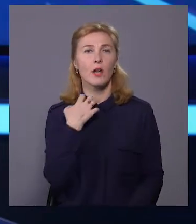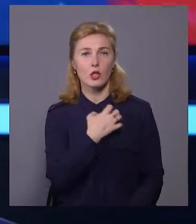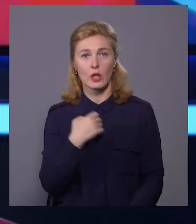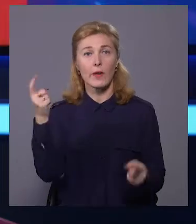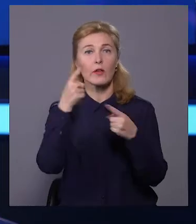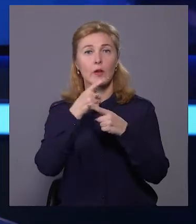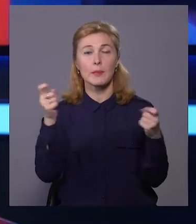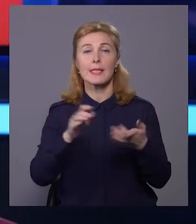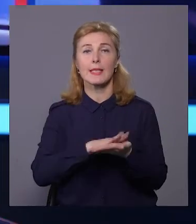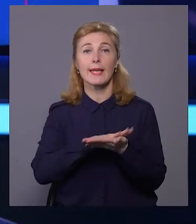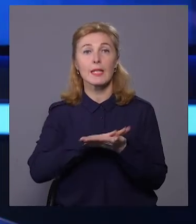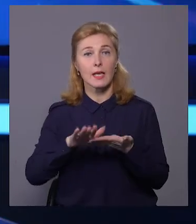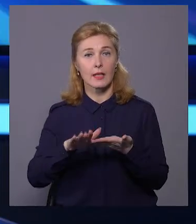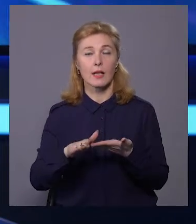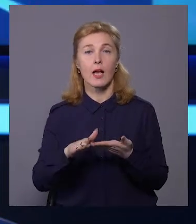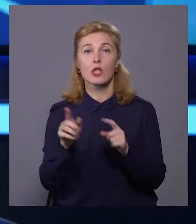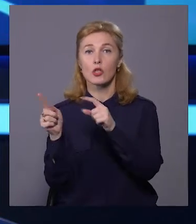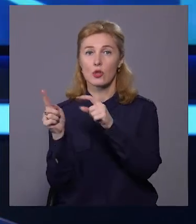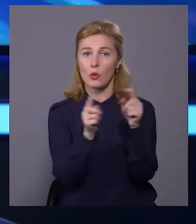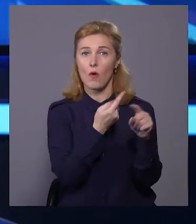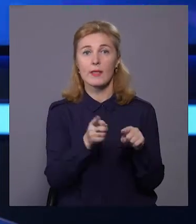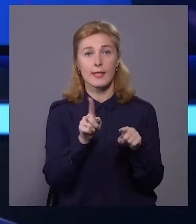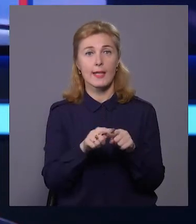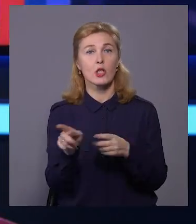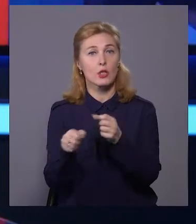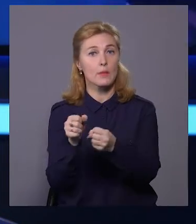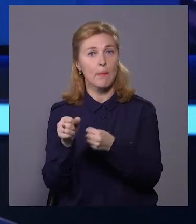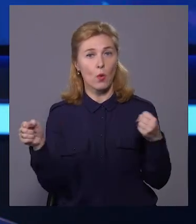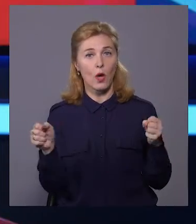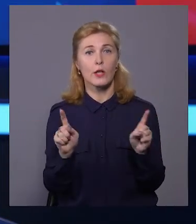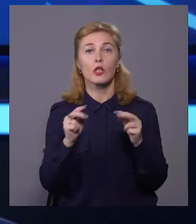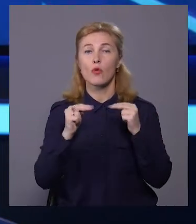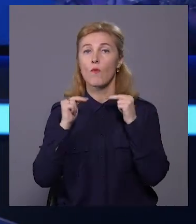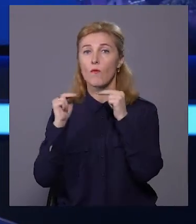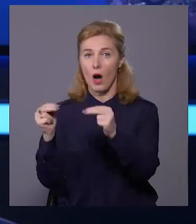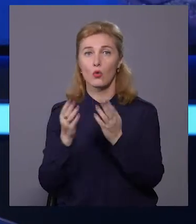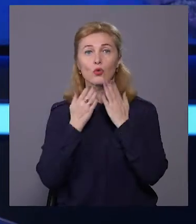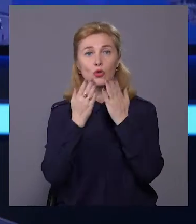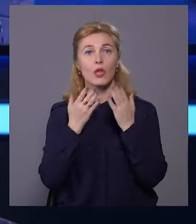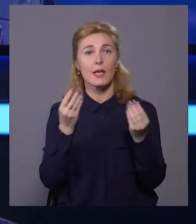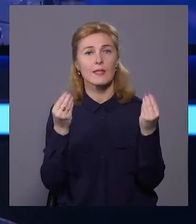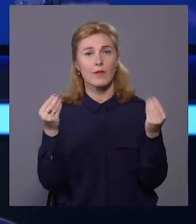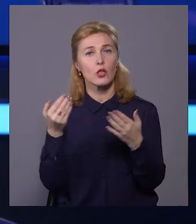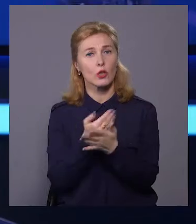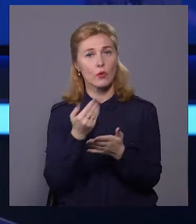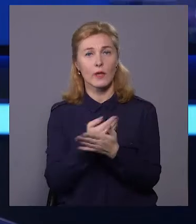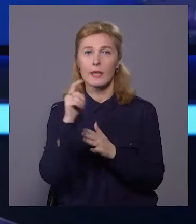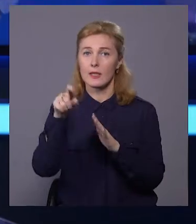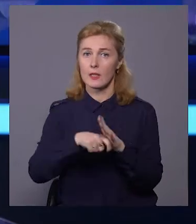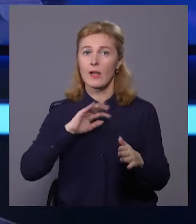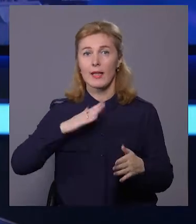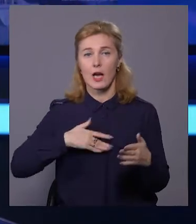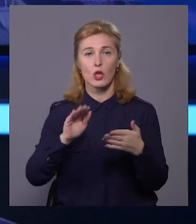інформаційна гігієна, адже слово – це теж зброя. На що звертати увагу, читаючи свіжі новини, дізнавалася